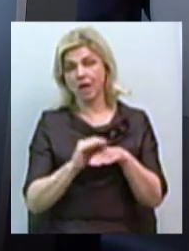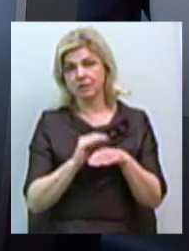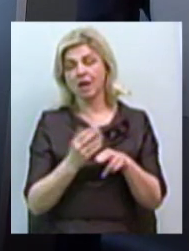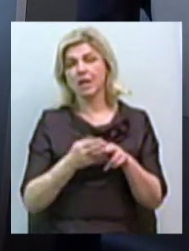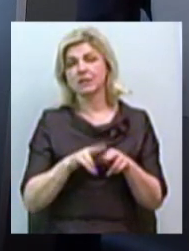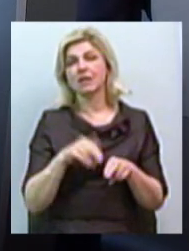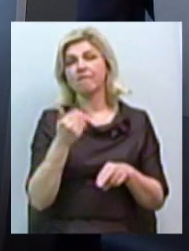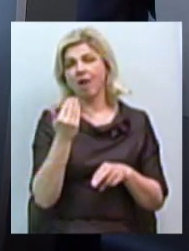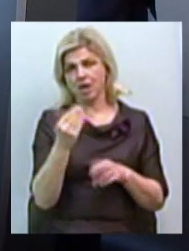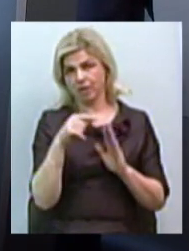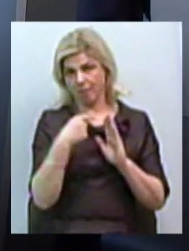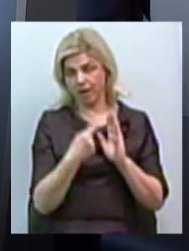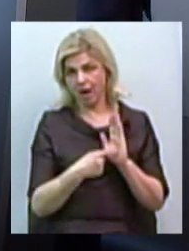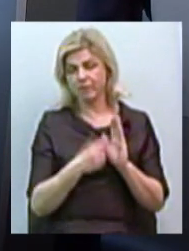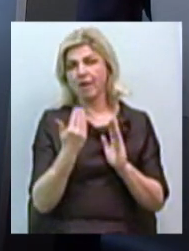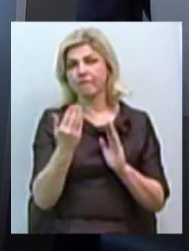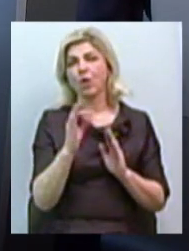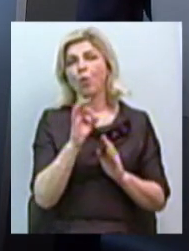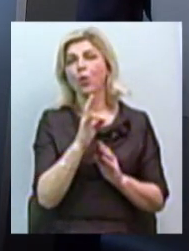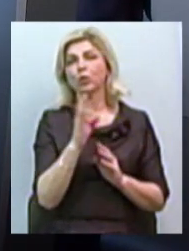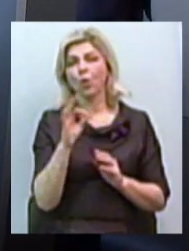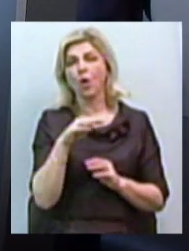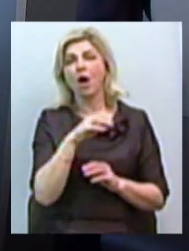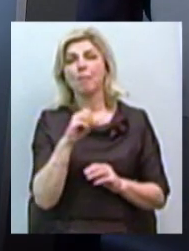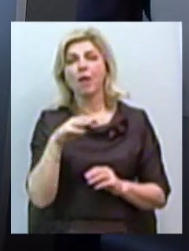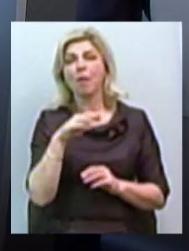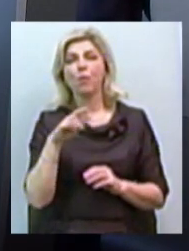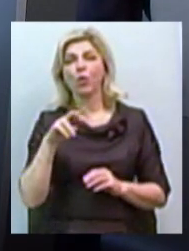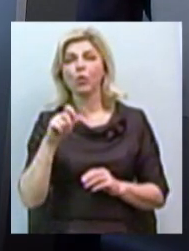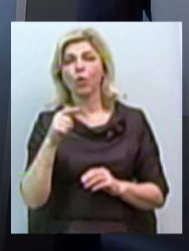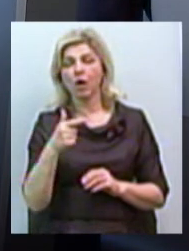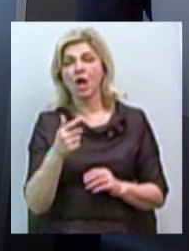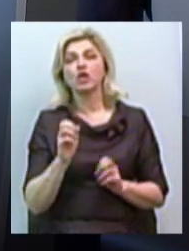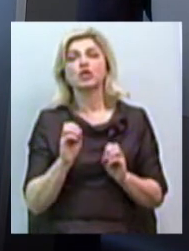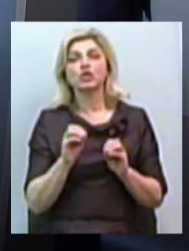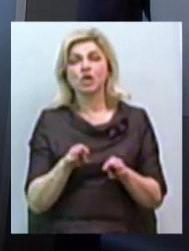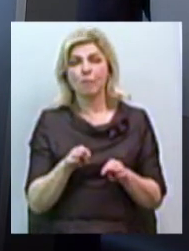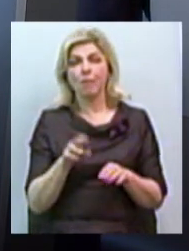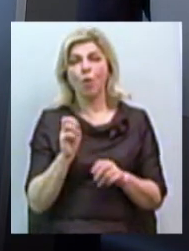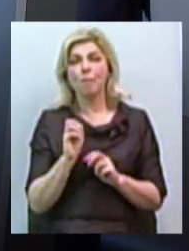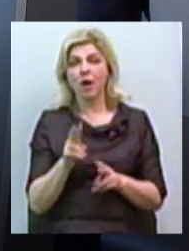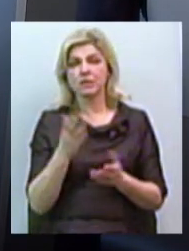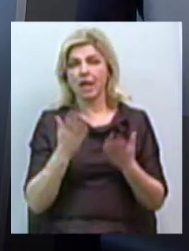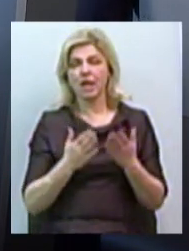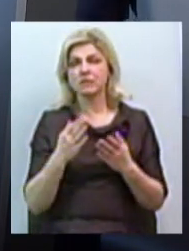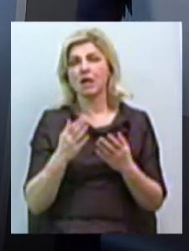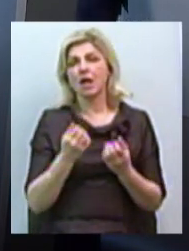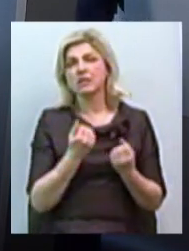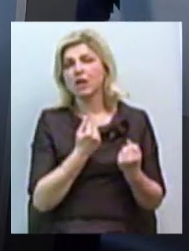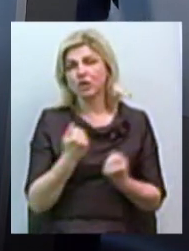ваша парафія. Ви онкомамолог. І чим небезпечно, якщо відтягують